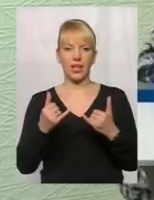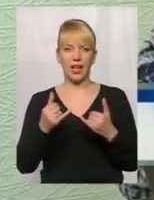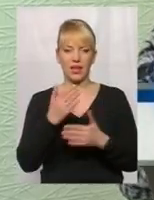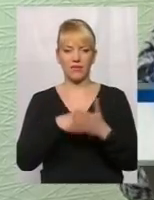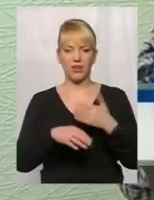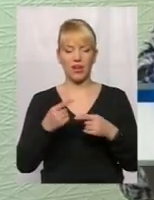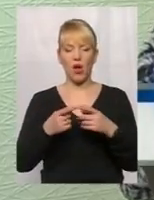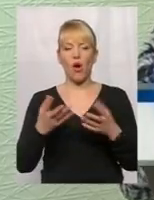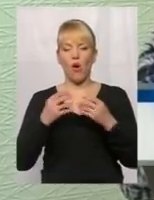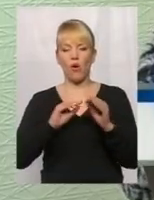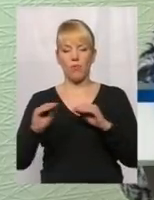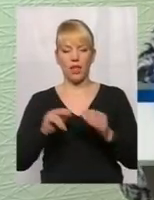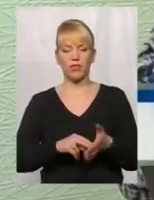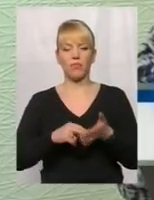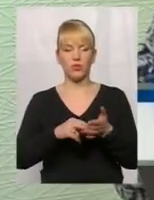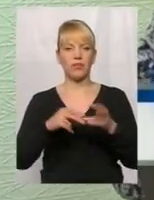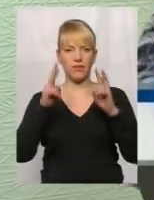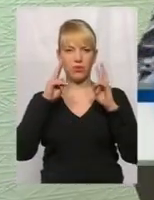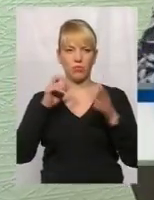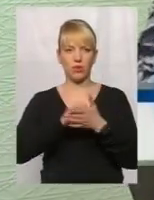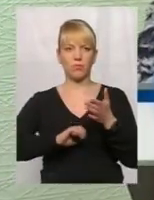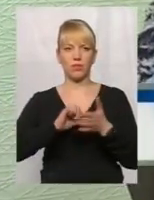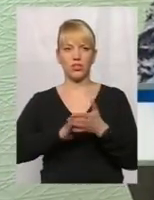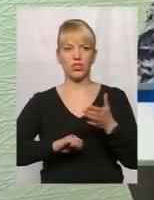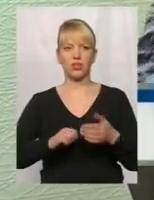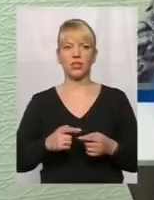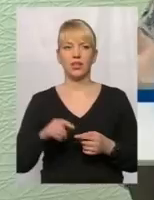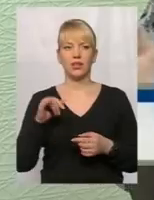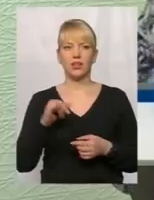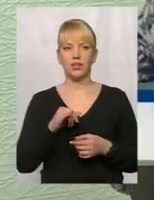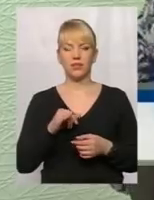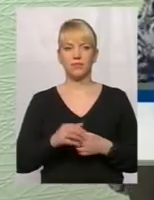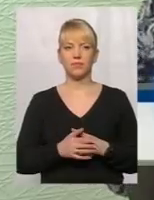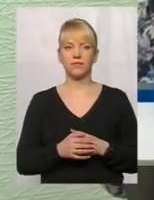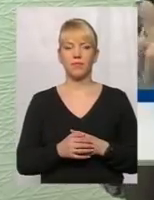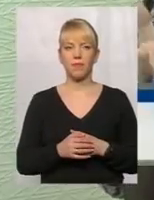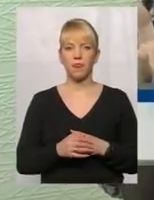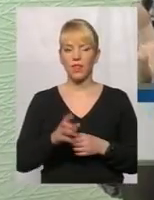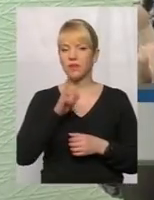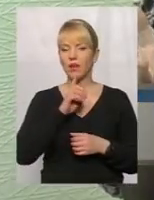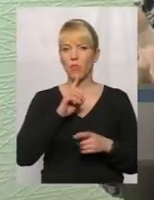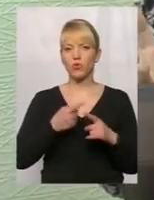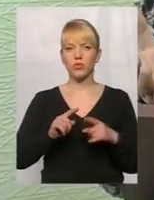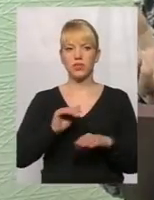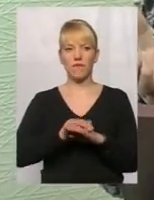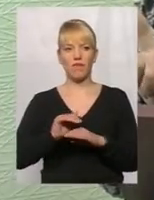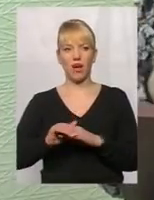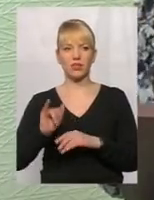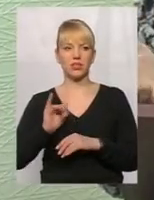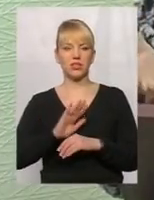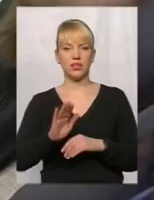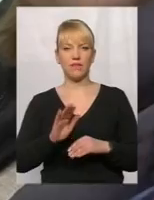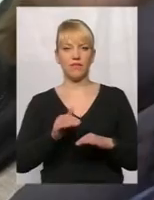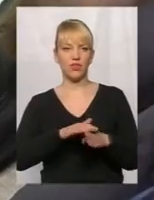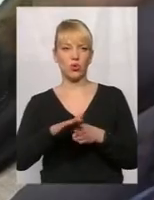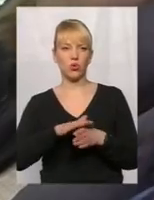невідомих громадських причин, керівництвом заводу замовчується цей факт і не